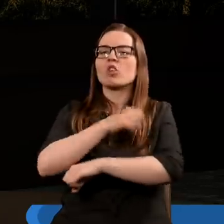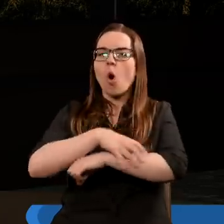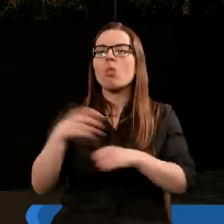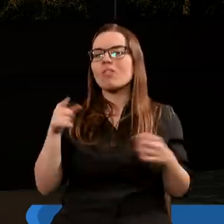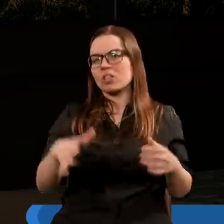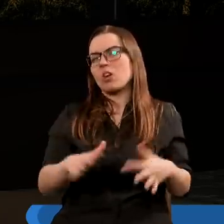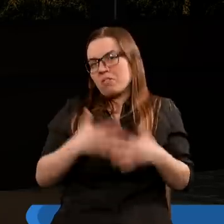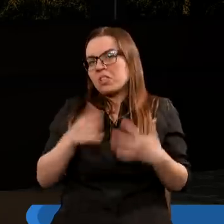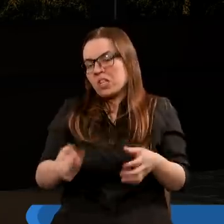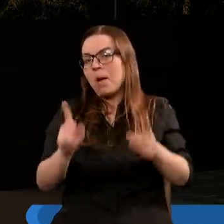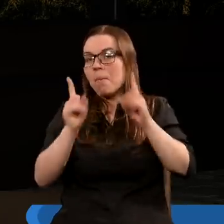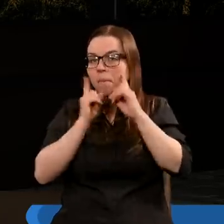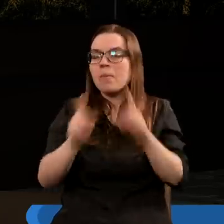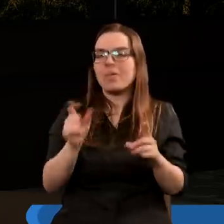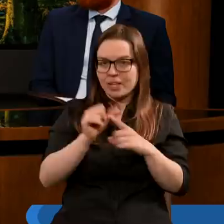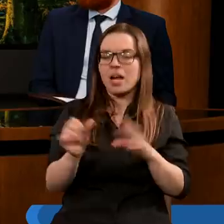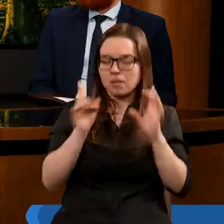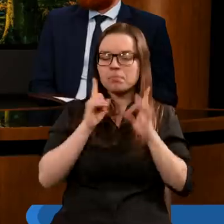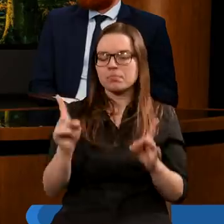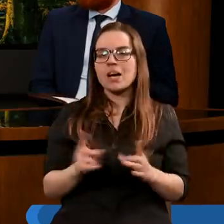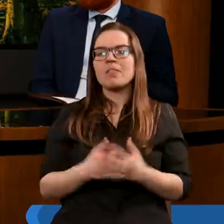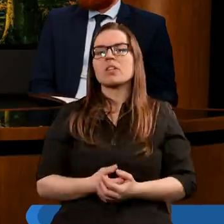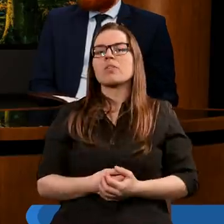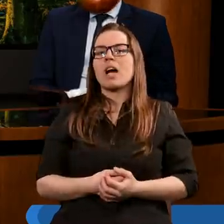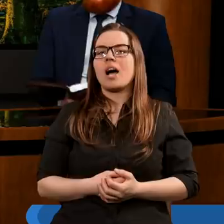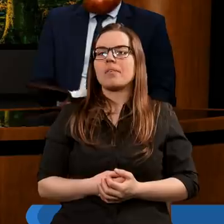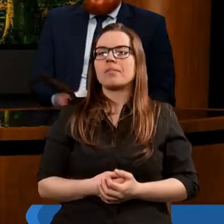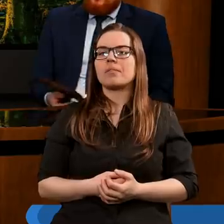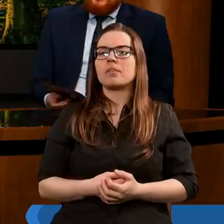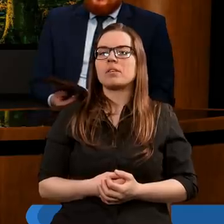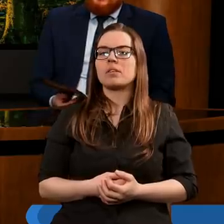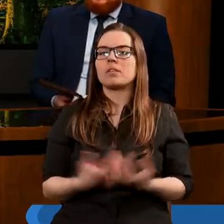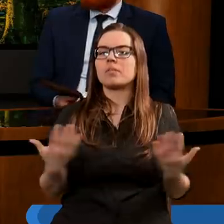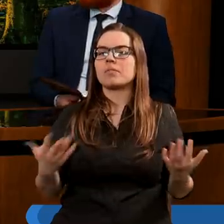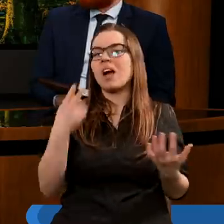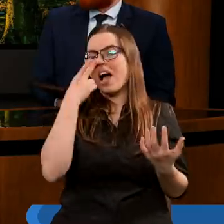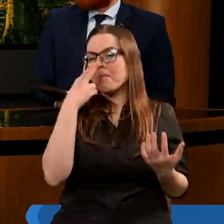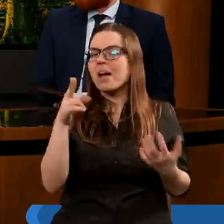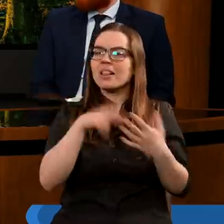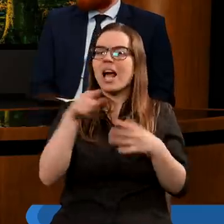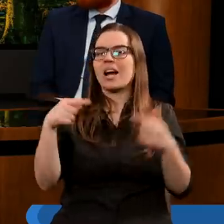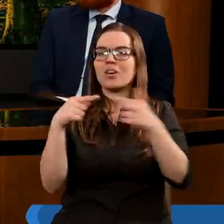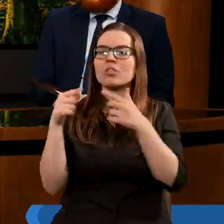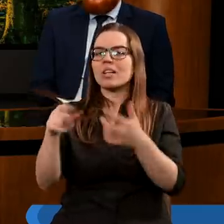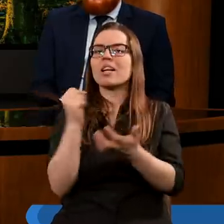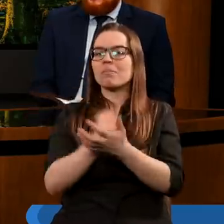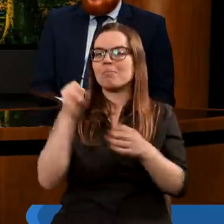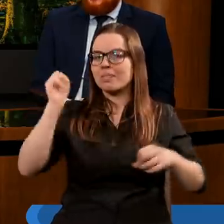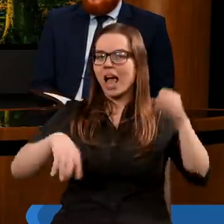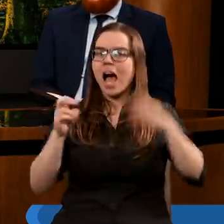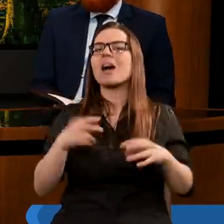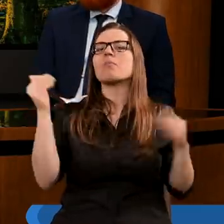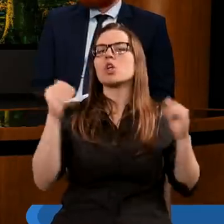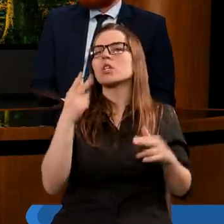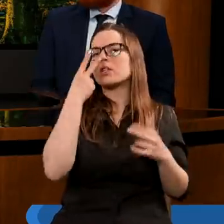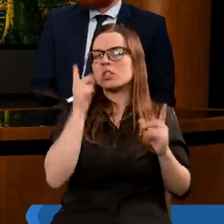Wydaje się, że to jest taka plaga literalna. Wojtku? W ogóle, kiedy patrzymy na kontekst tych plag, możemy zobaczyć,